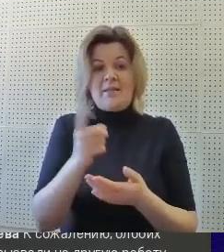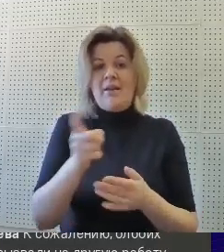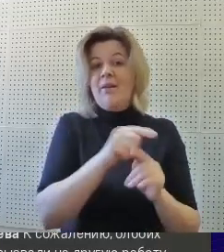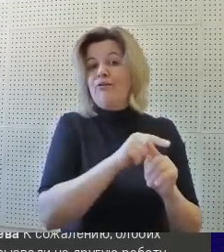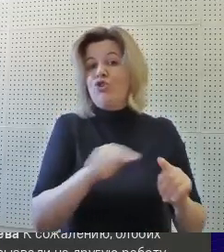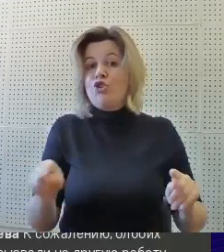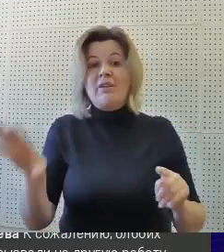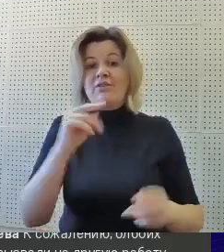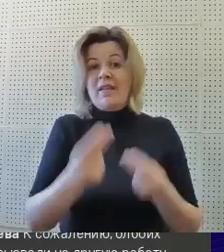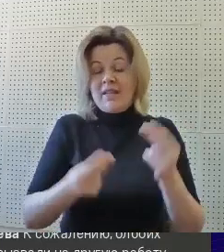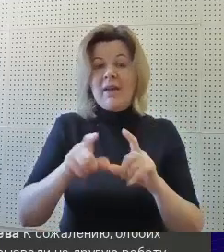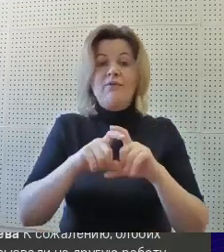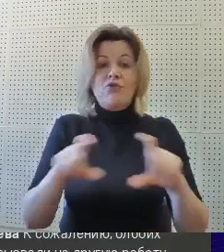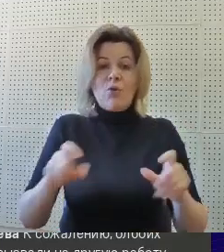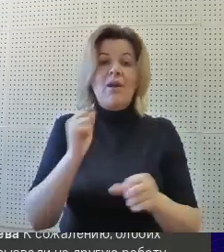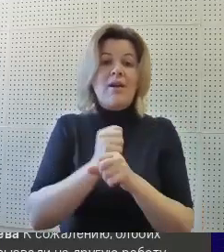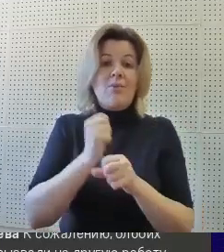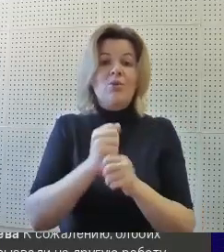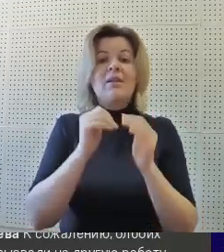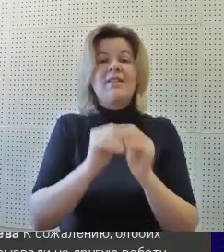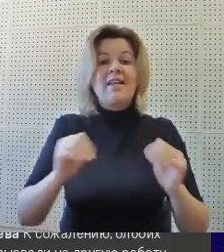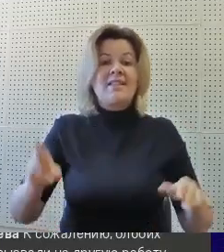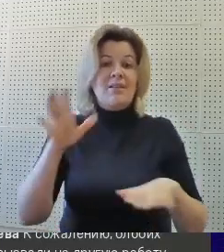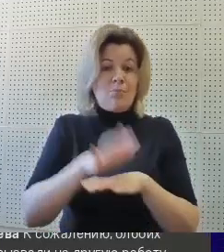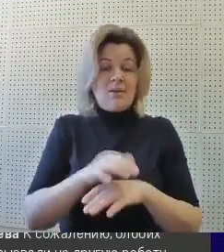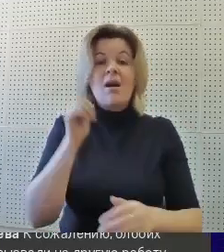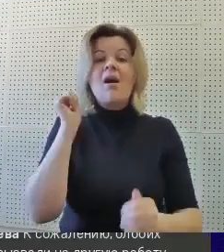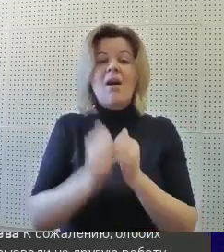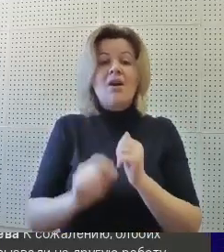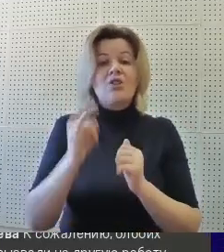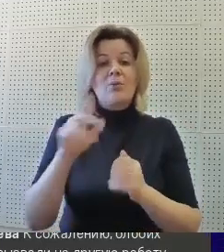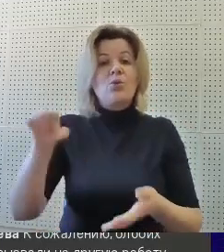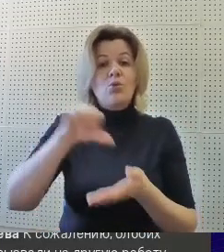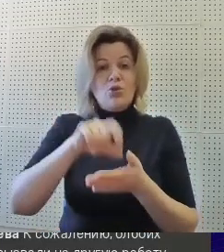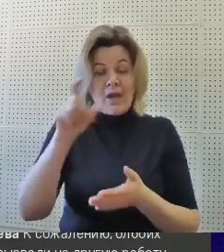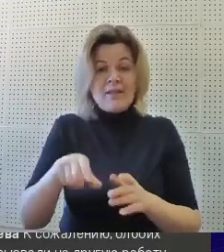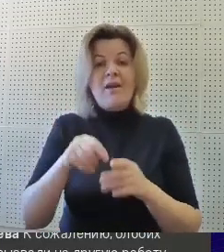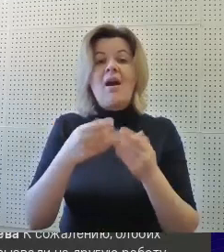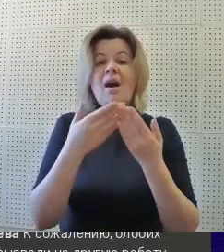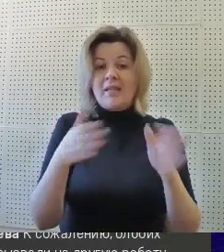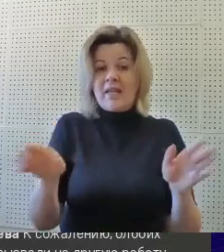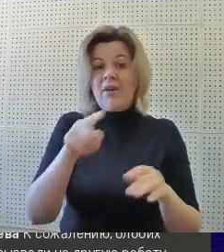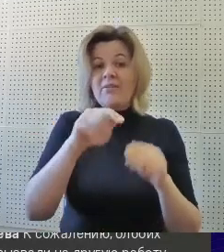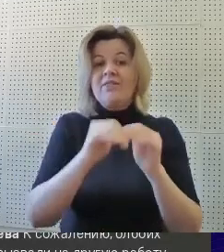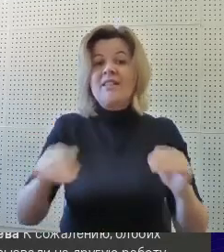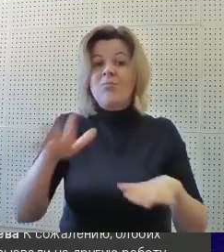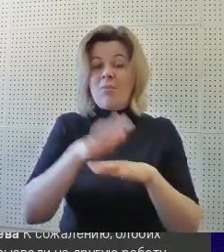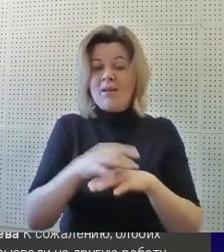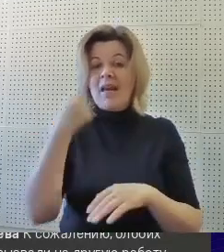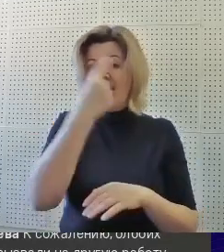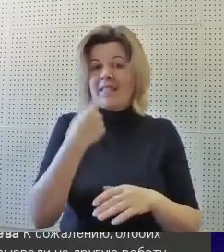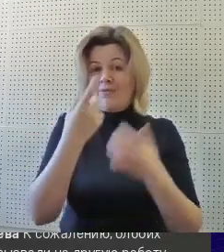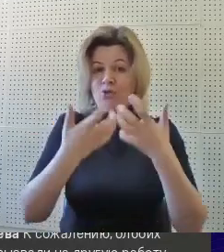В ходе всей игры в школе работал детский банк. Каждый ребенок-участник открывал в детском банке лицевой